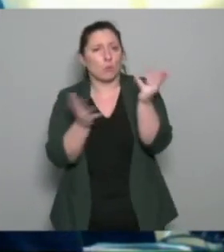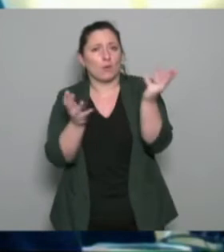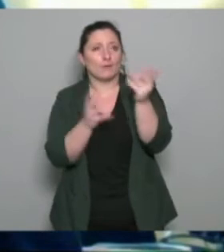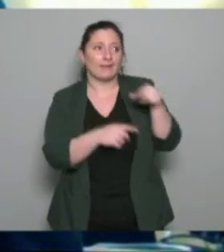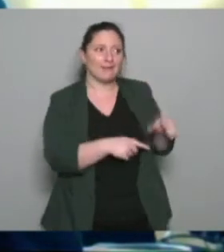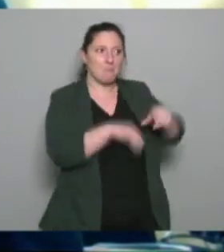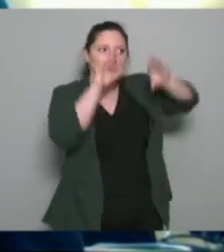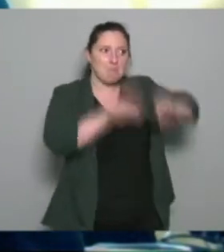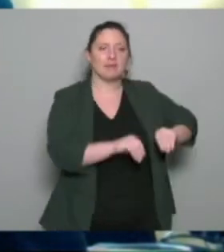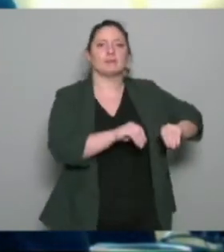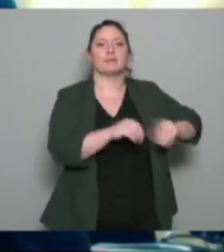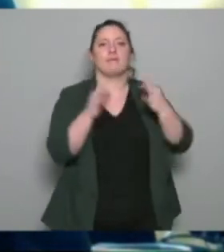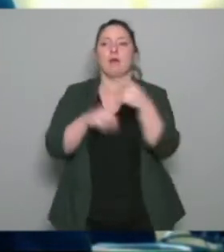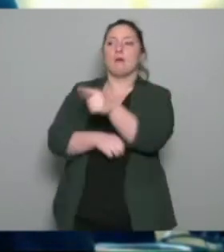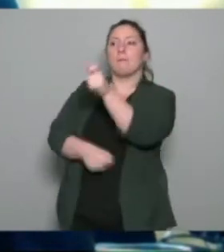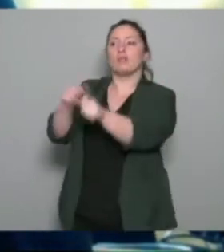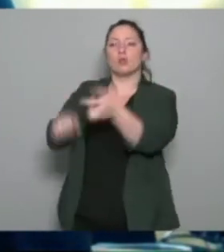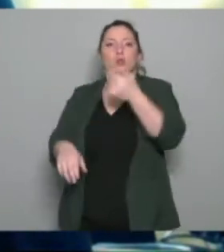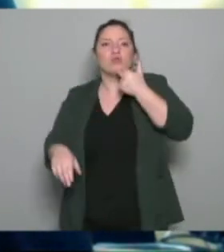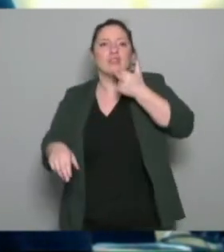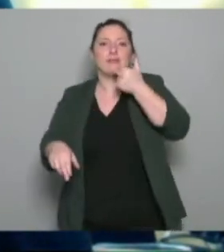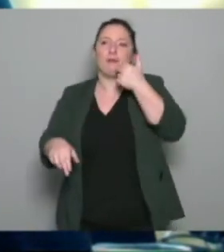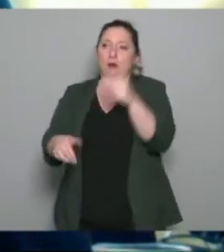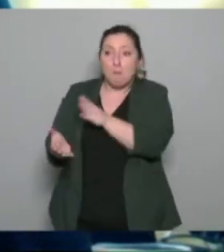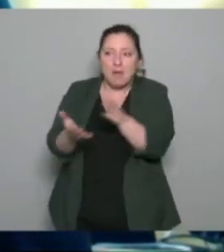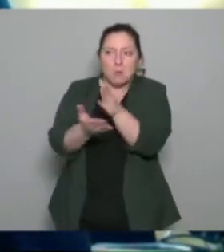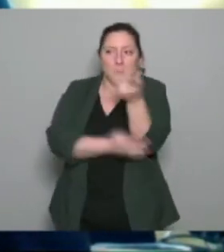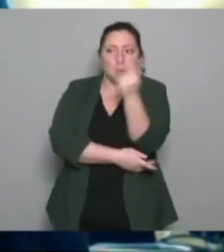nos usagers et puis quelle formation d'adaptation à l'emploi